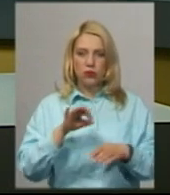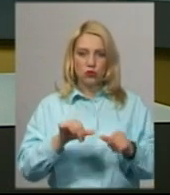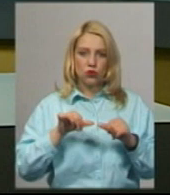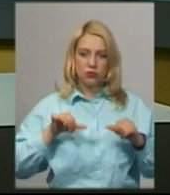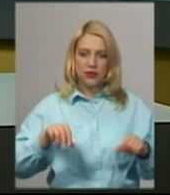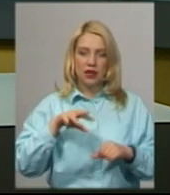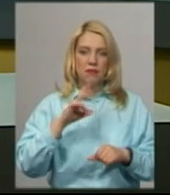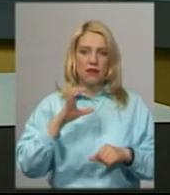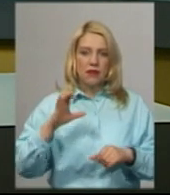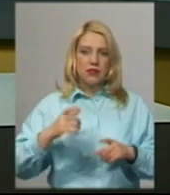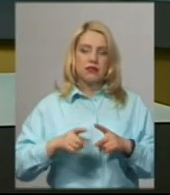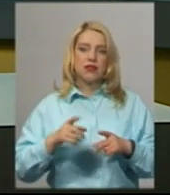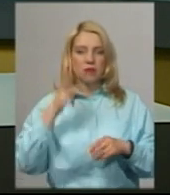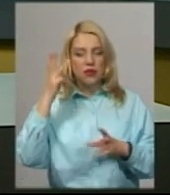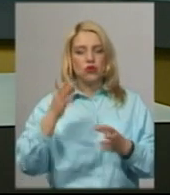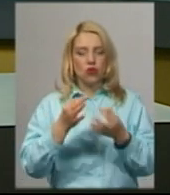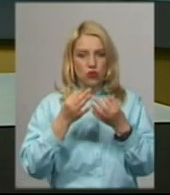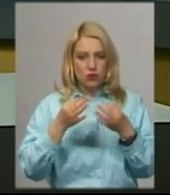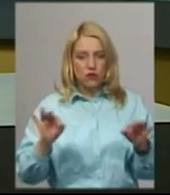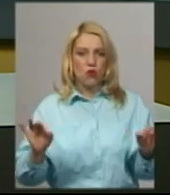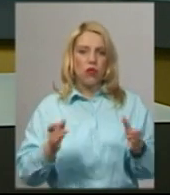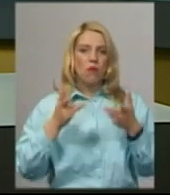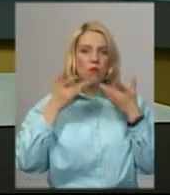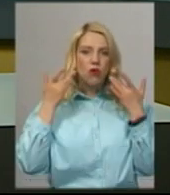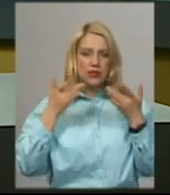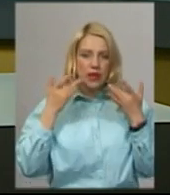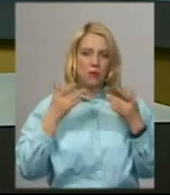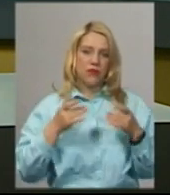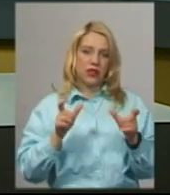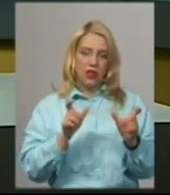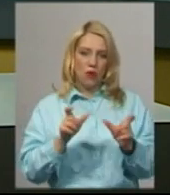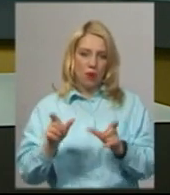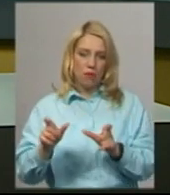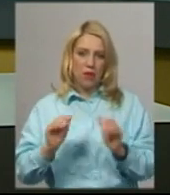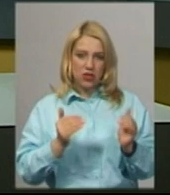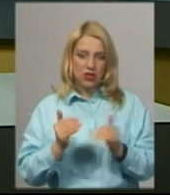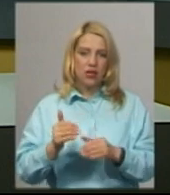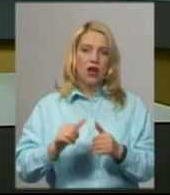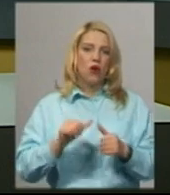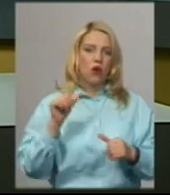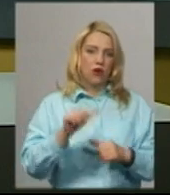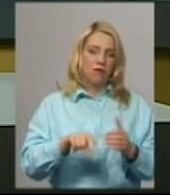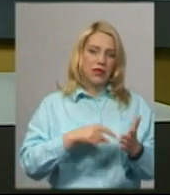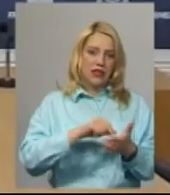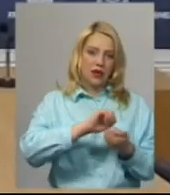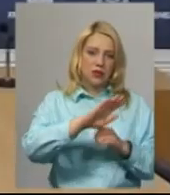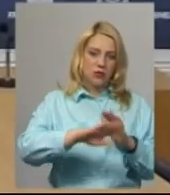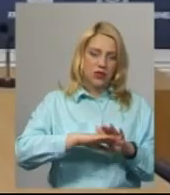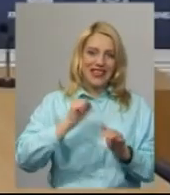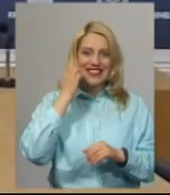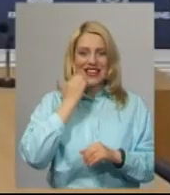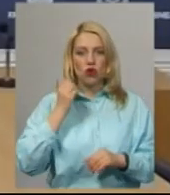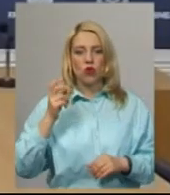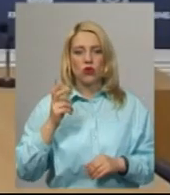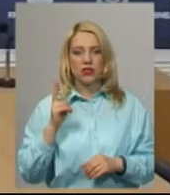Хмельниччині дозволили послабити карантинні обмеження, крім міст Кам'янець-Подільський та Старокостянтинів. Було